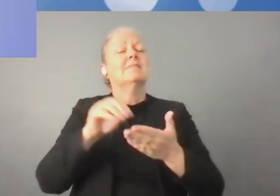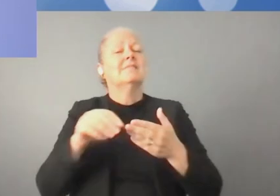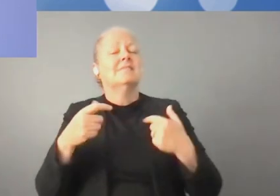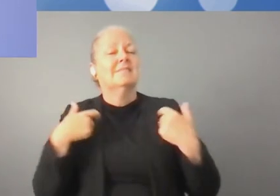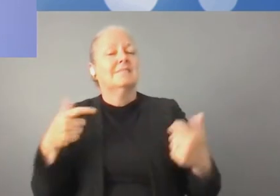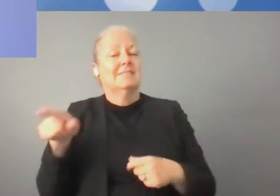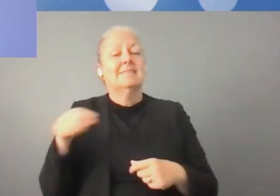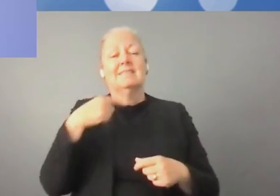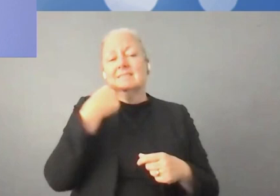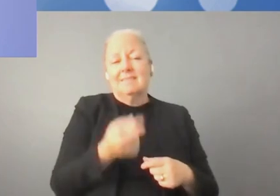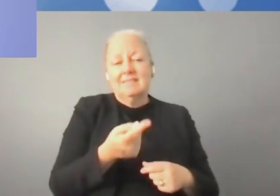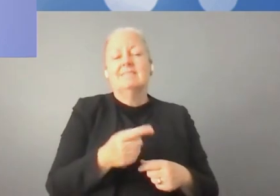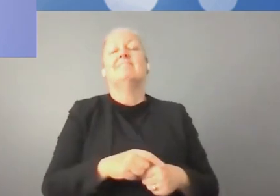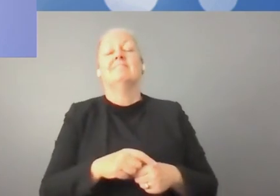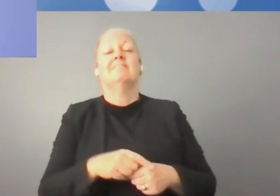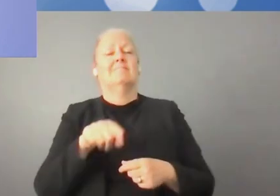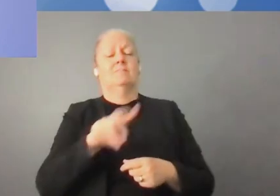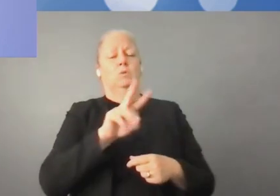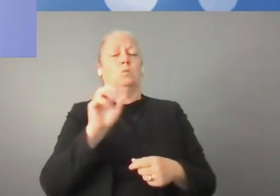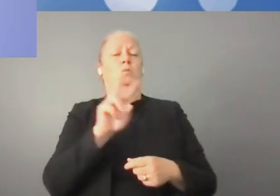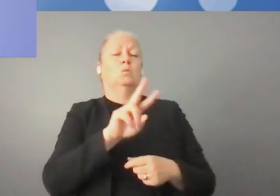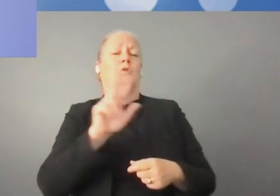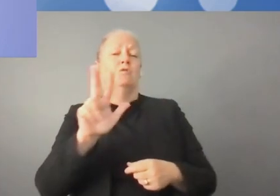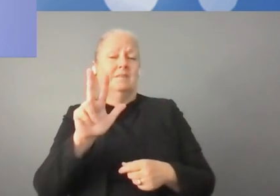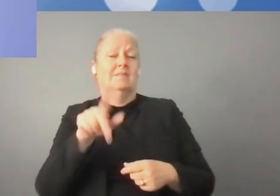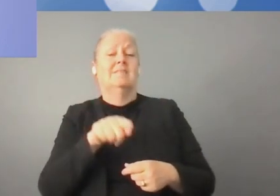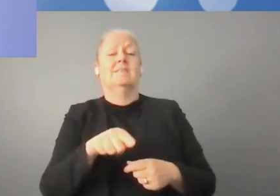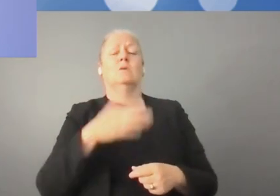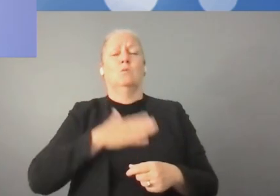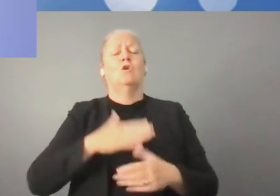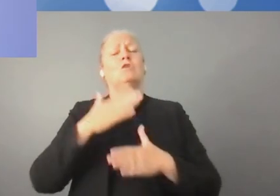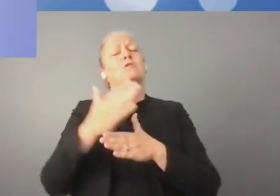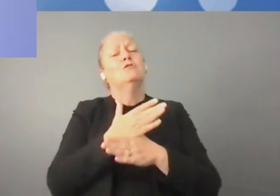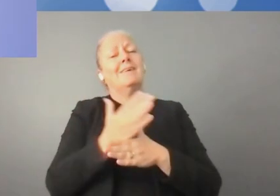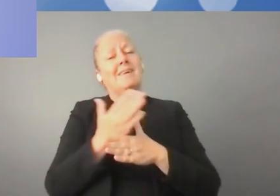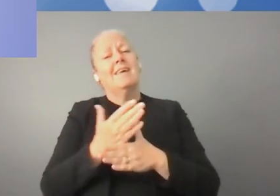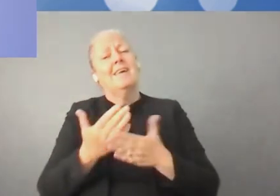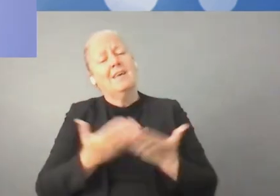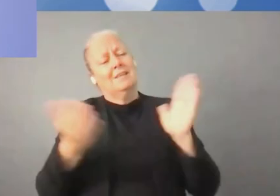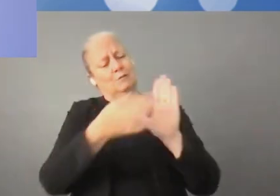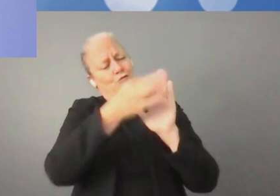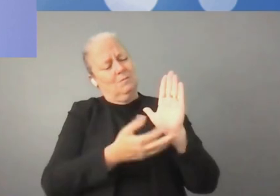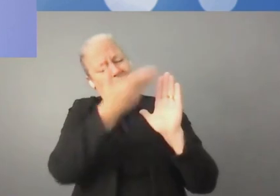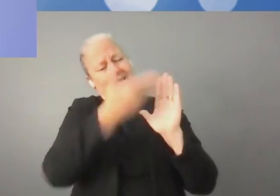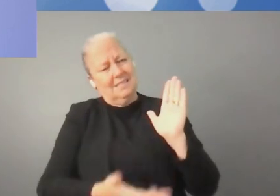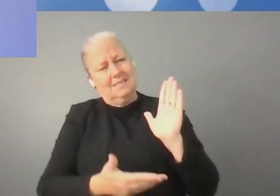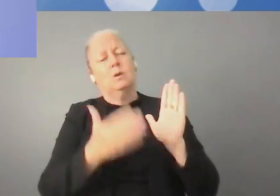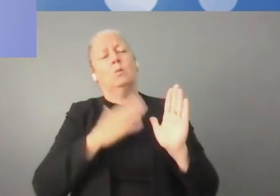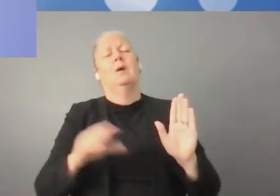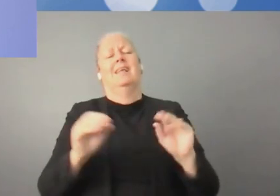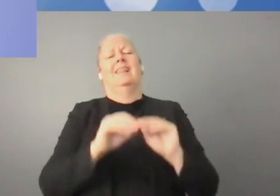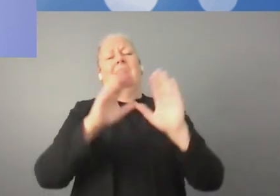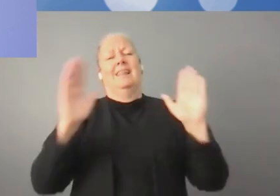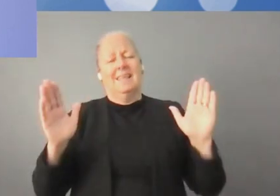globale numérique proposée par le secrétaire général. C'est une initiative connue comme Global Digital